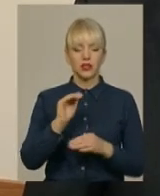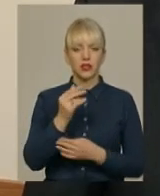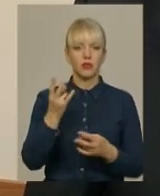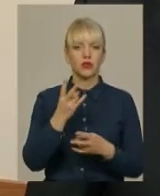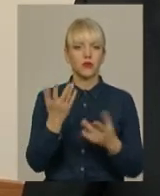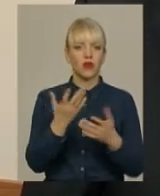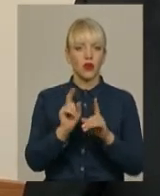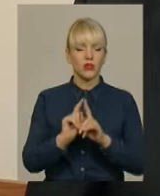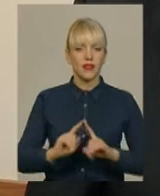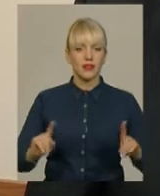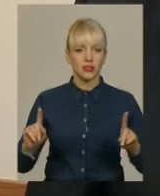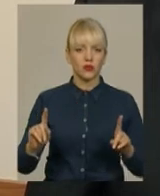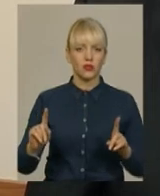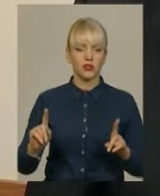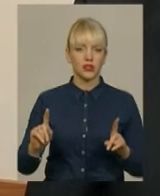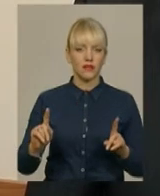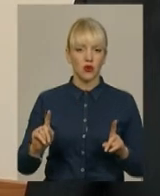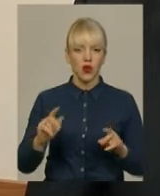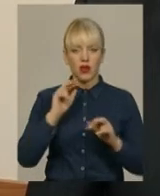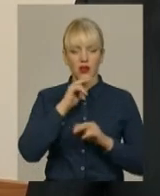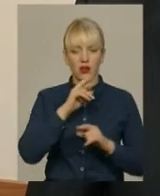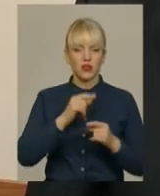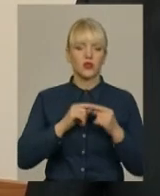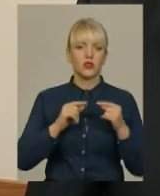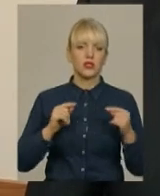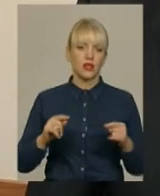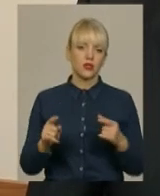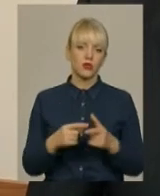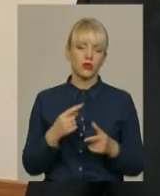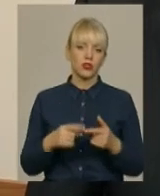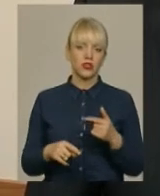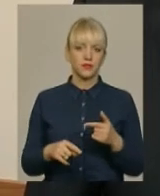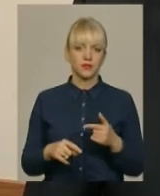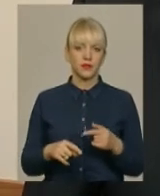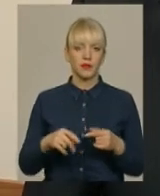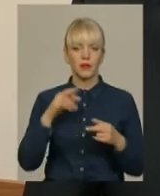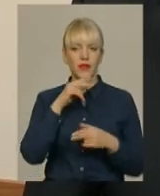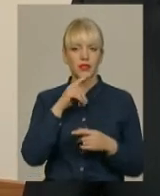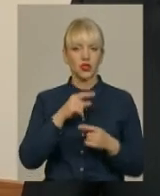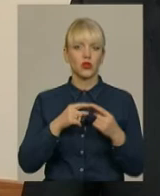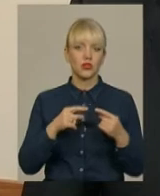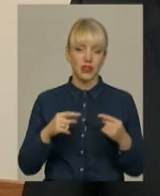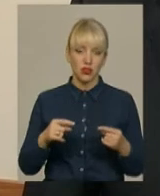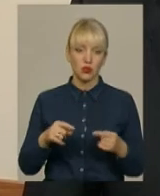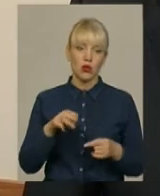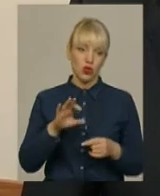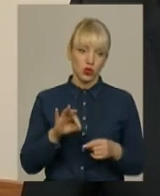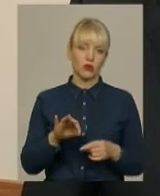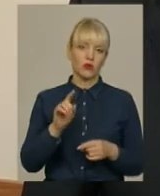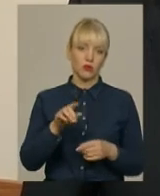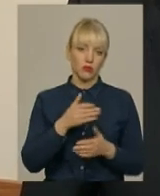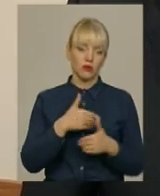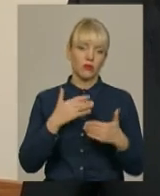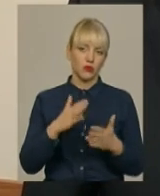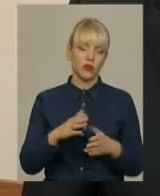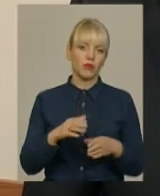ексклюзивного лікарського засобу, чи медичного засобу, то тоді ми будемо